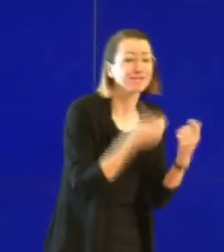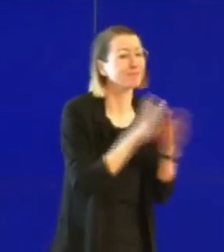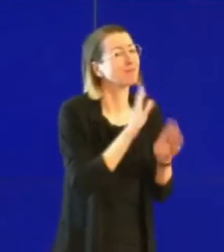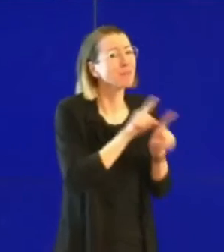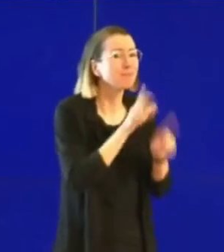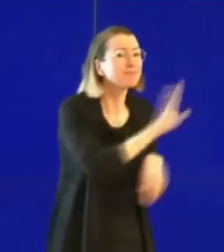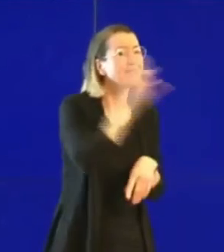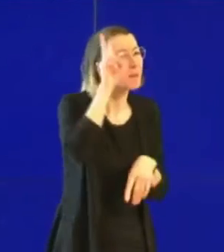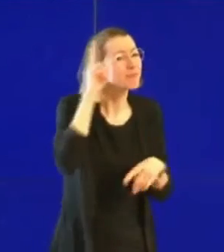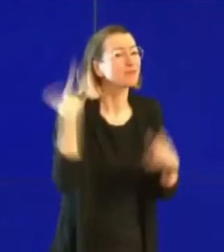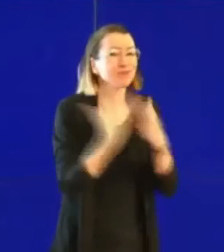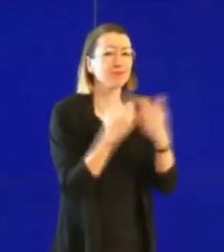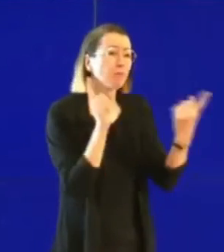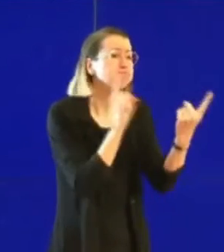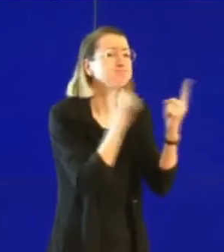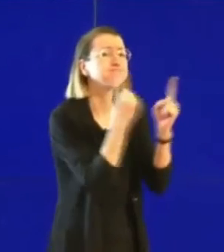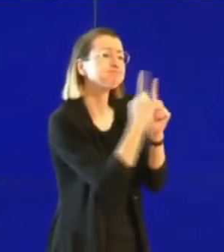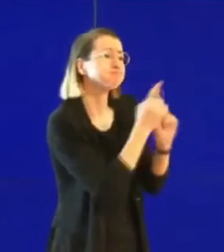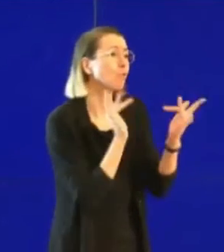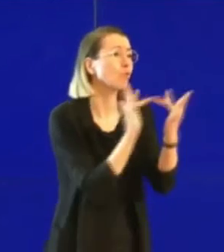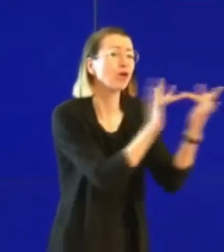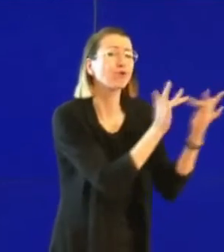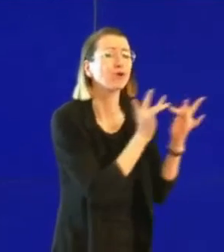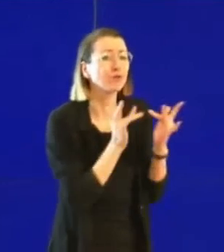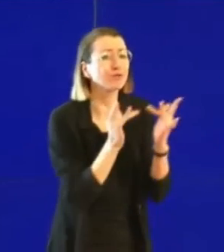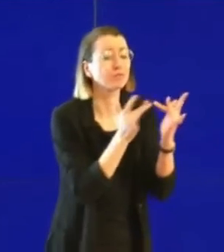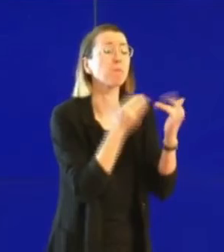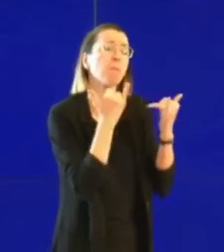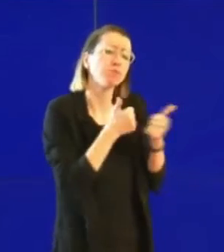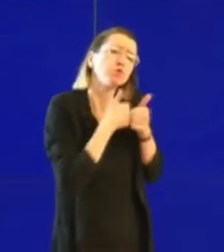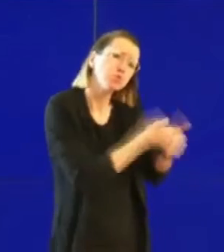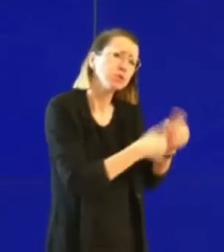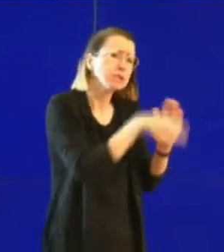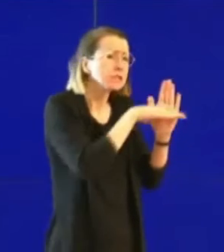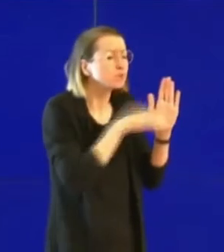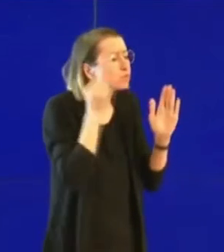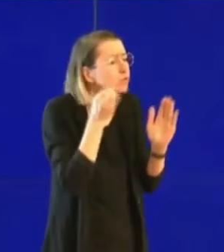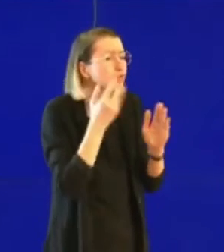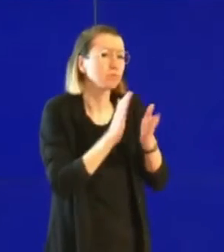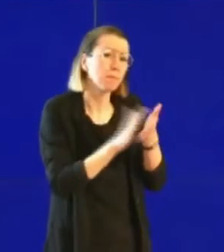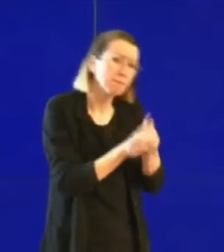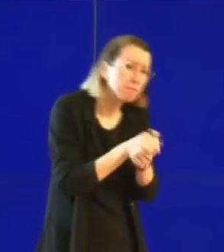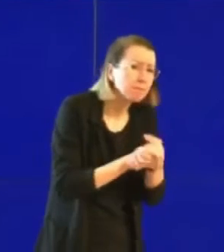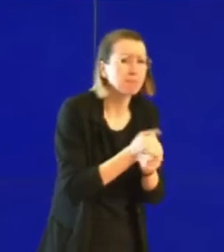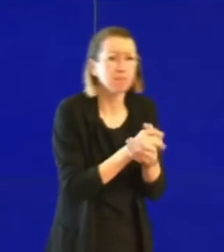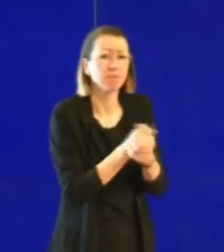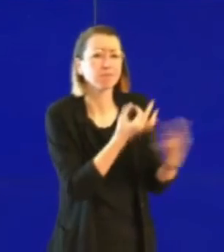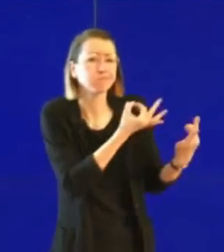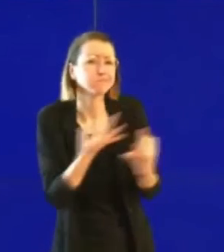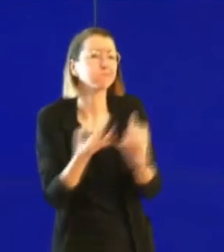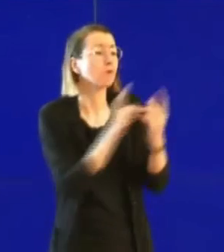insistant évidemment très fort sur les principes de base qui sont l'hygiène des mains et les distanciations sociales.